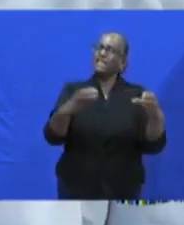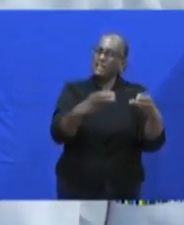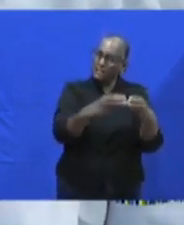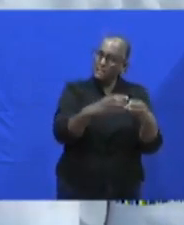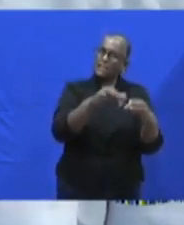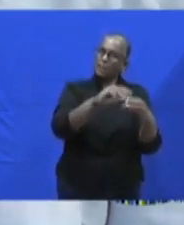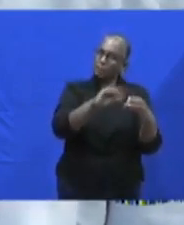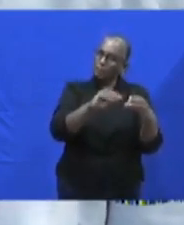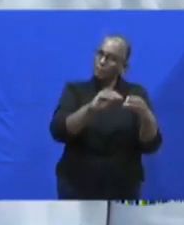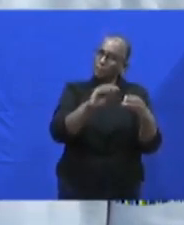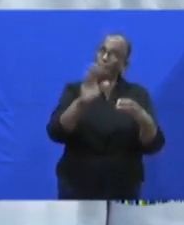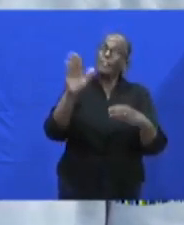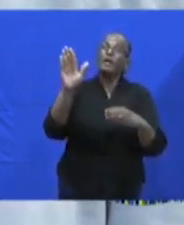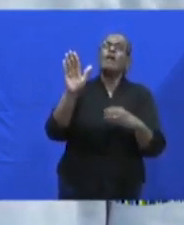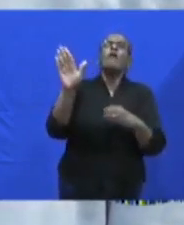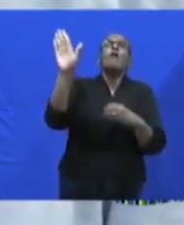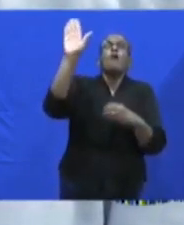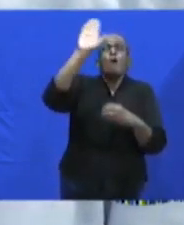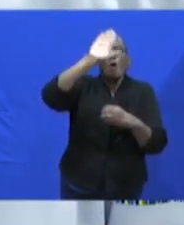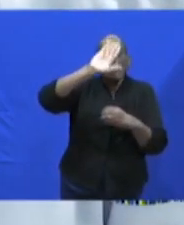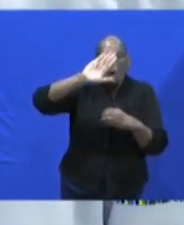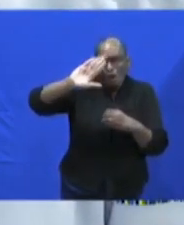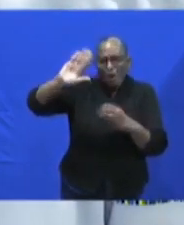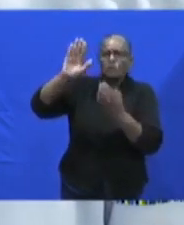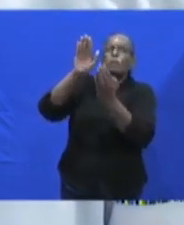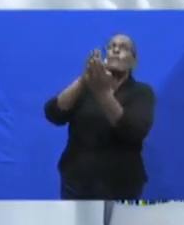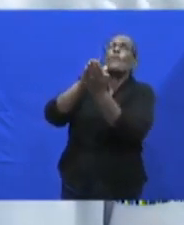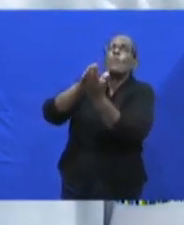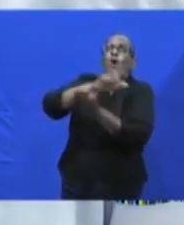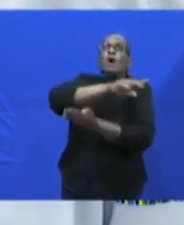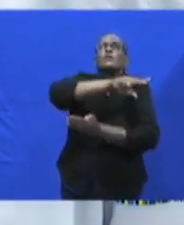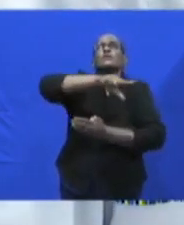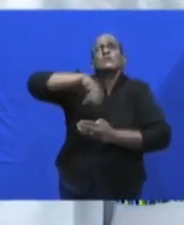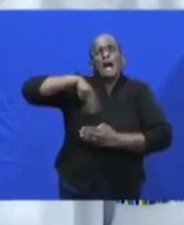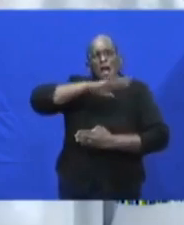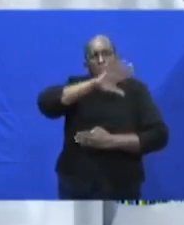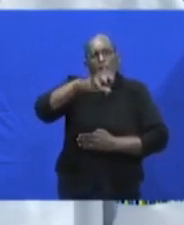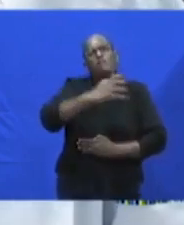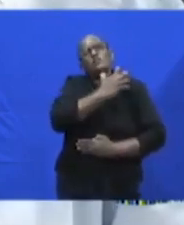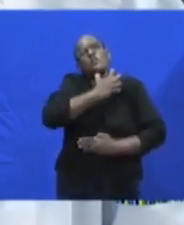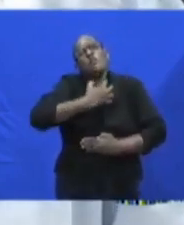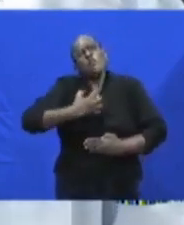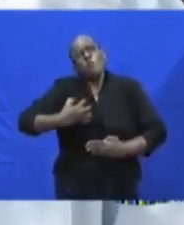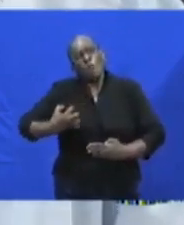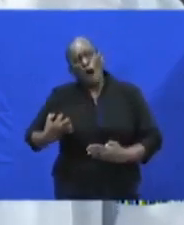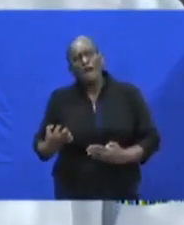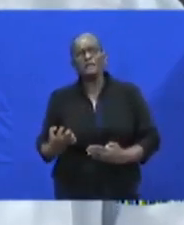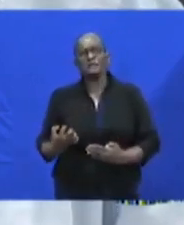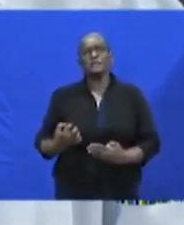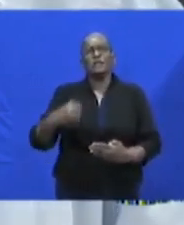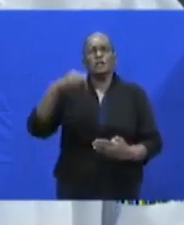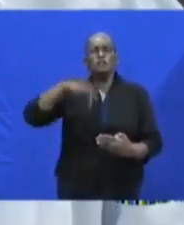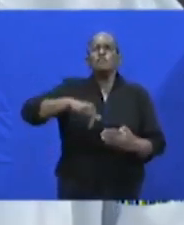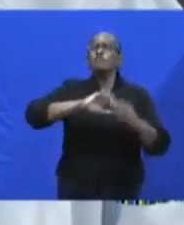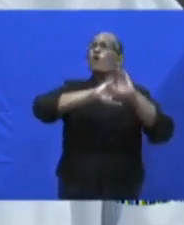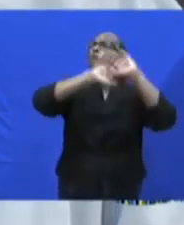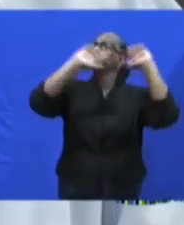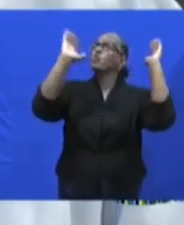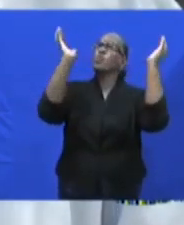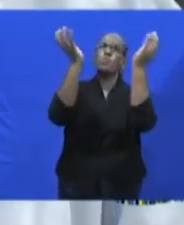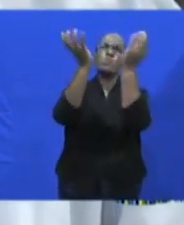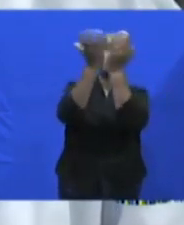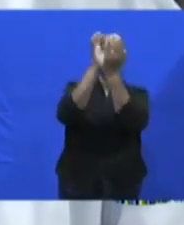God behoedde ons allen voor het kwaad welke zich nu over de wereld dwaalt. Bedankt!